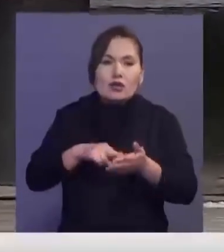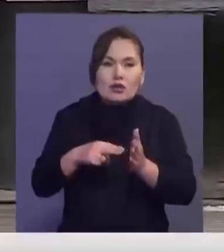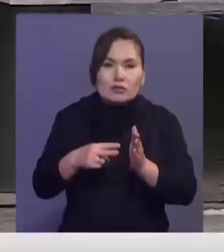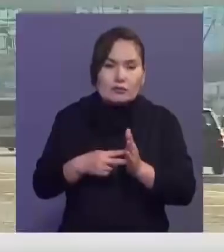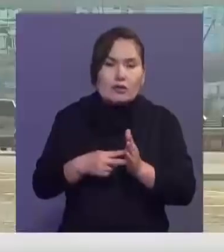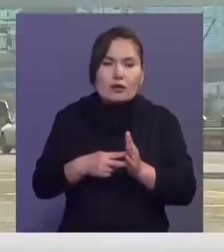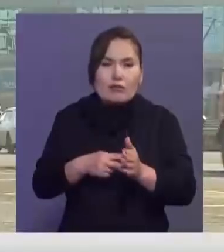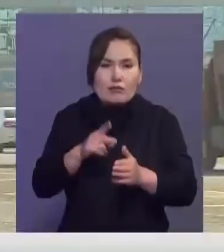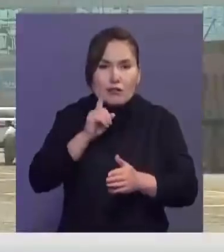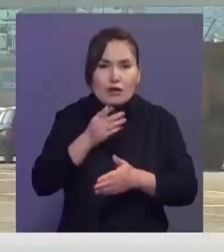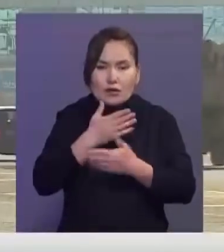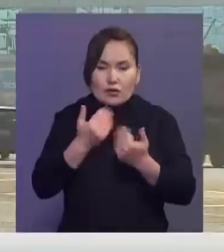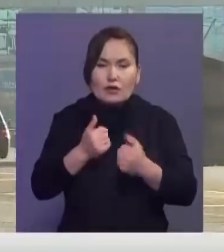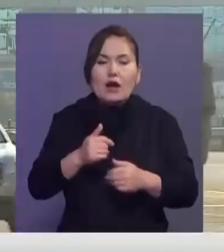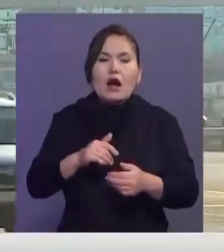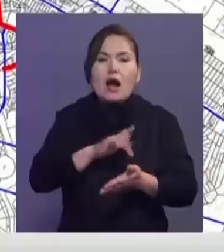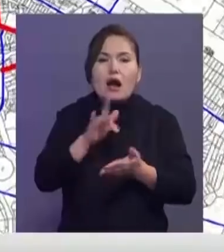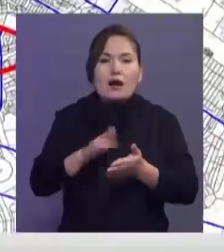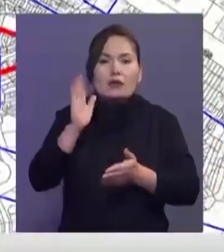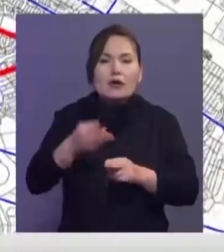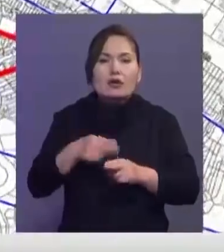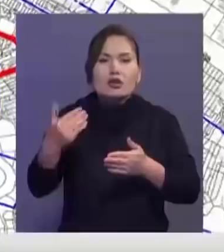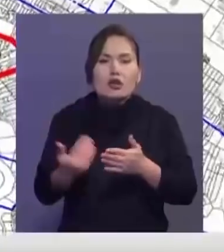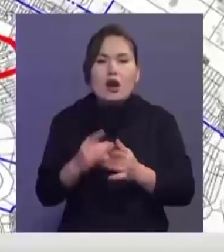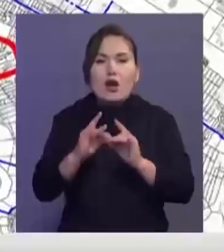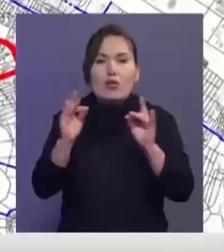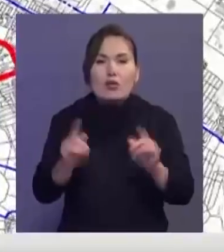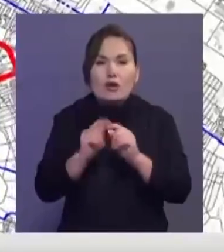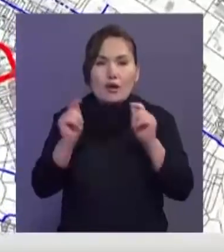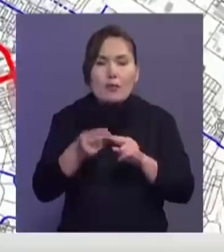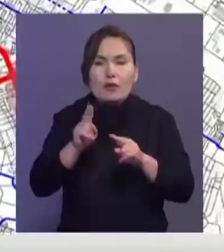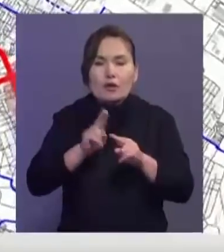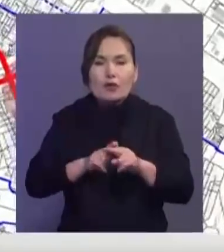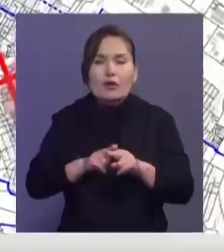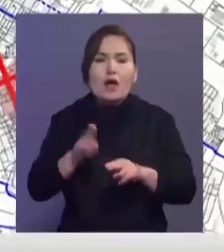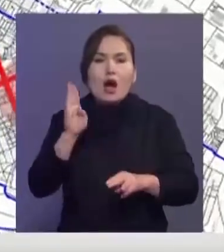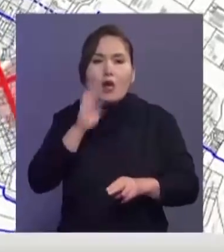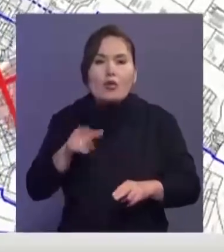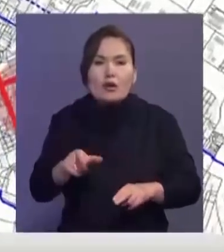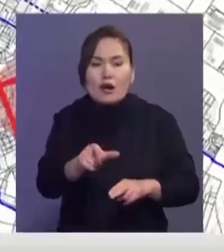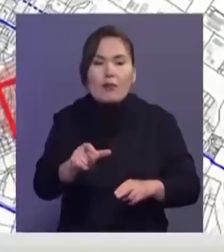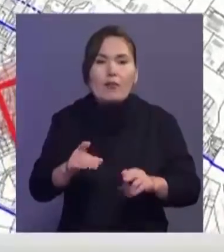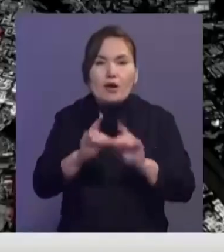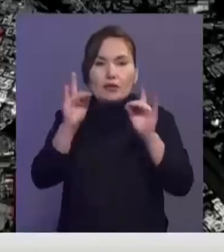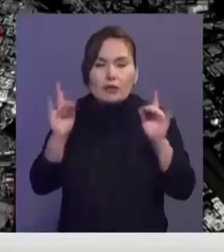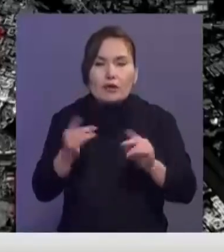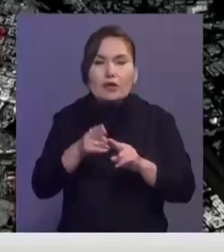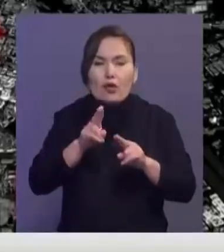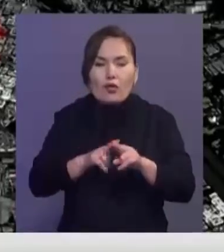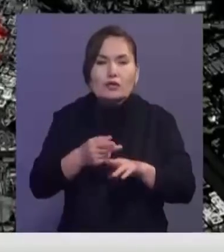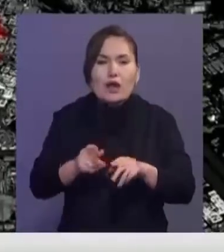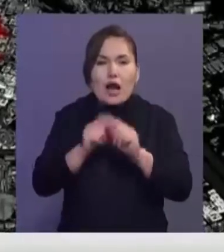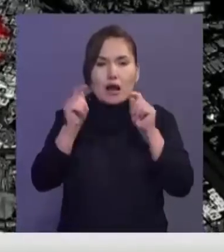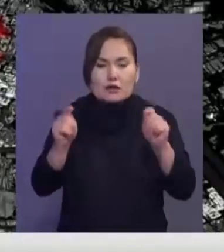отырған жоқ. Қалада алдағы жылы жаңа көпір құрылысы басталы өте іс. Есіл өзен арқылы өтпелерін өткел, көлік кептелісін азайтуға ұқпал етеді.